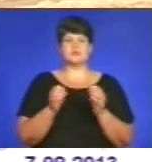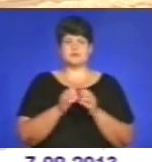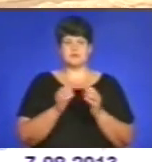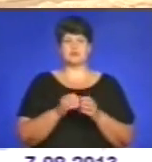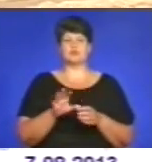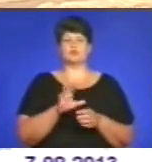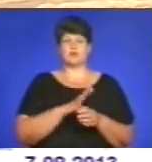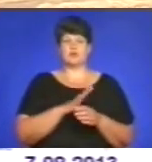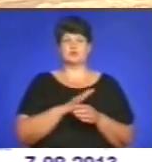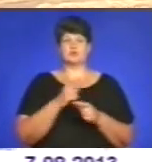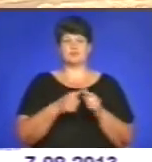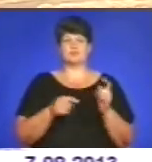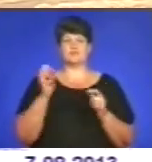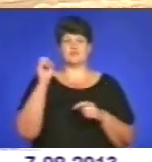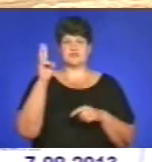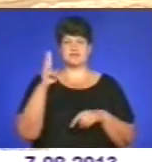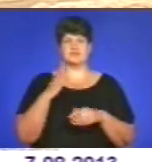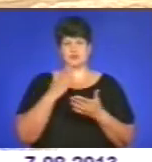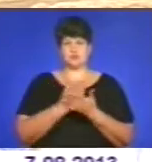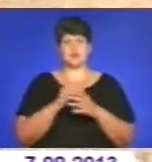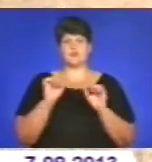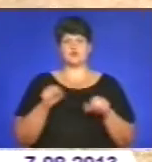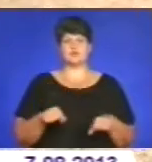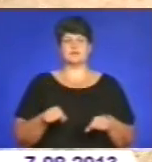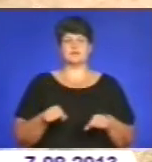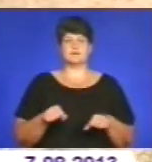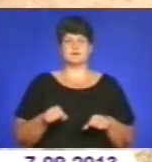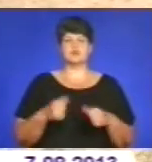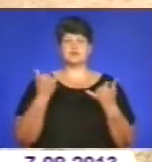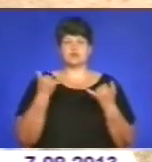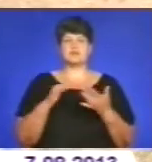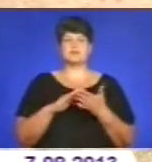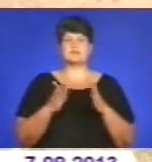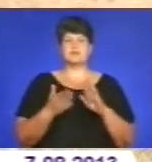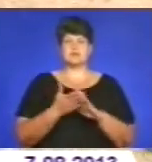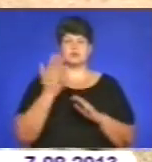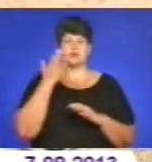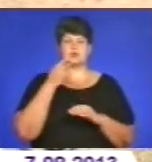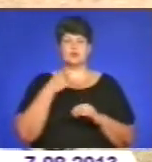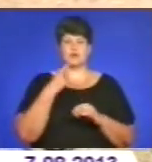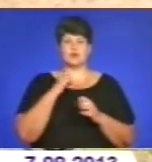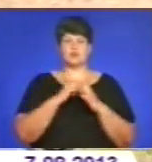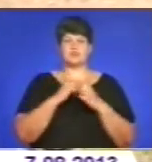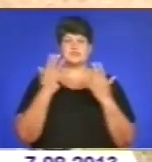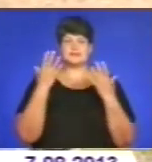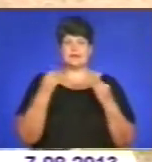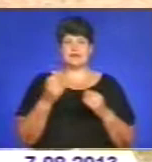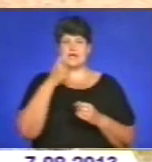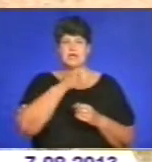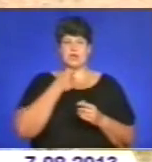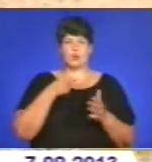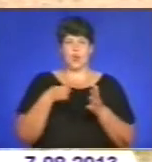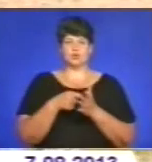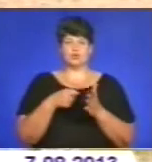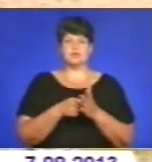і часом до пів-12 години, якщо є можливість. Якраз сьогодні та ситуація, коли говорять, кожен день рік годує. Оце якраз та